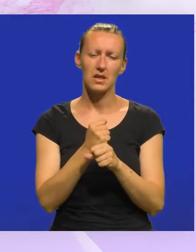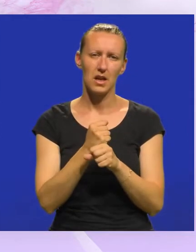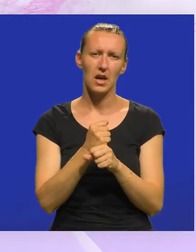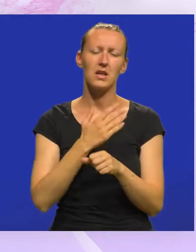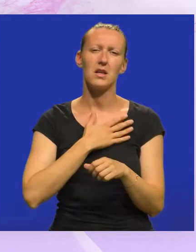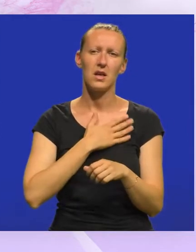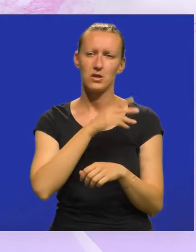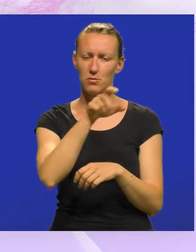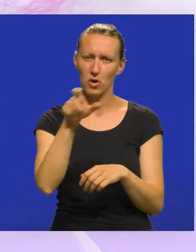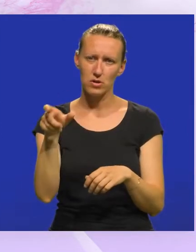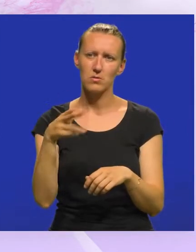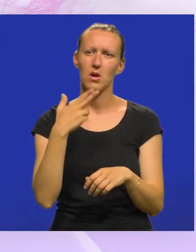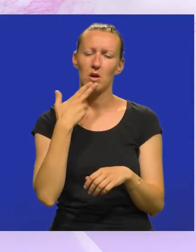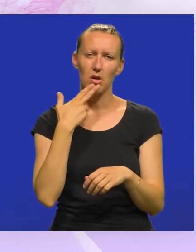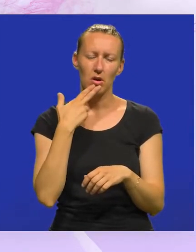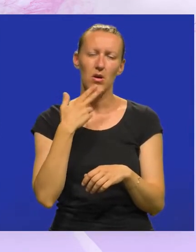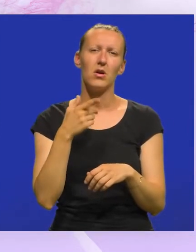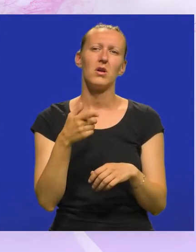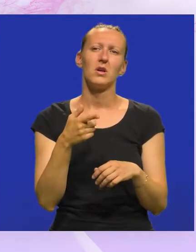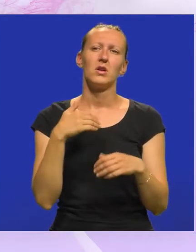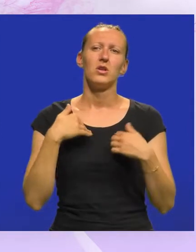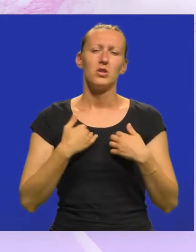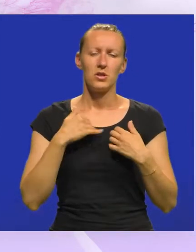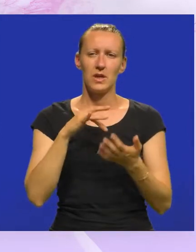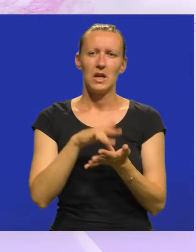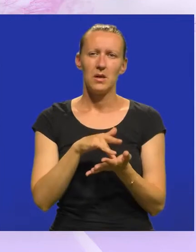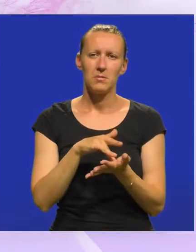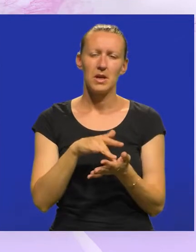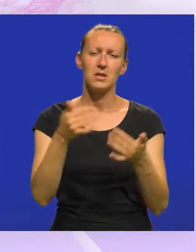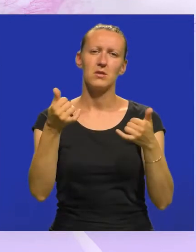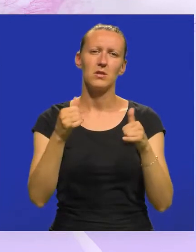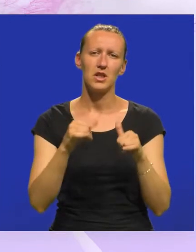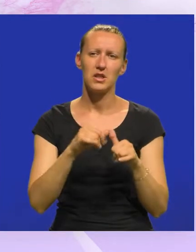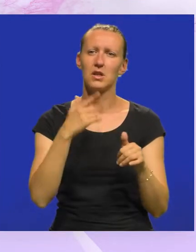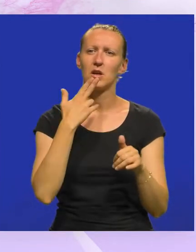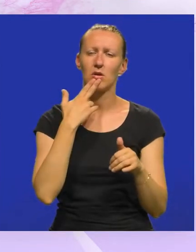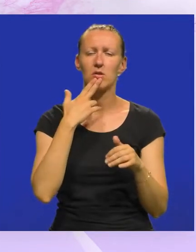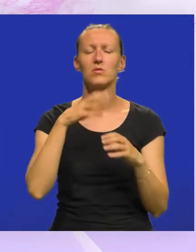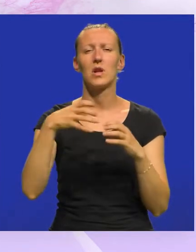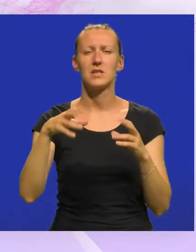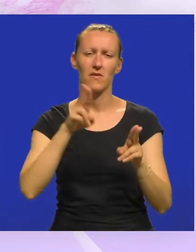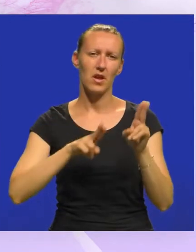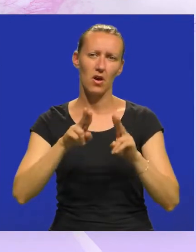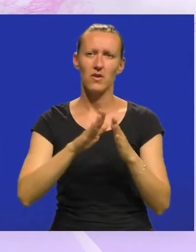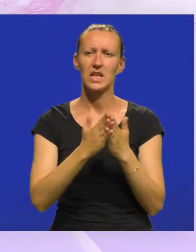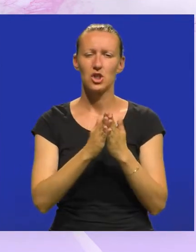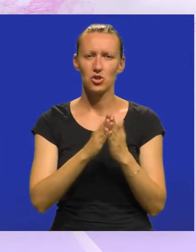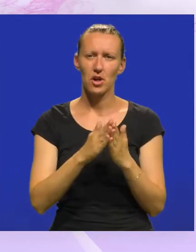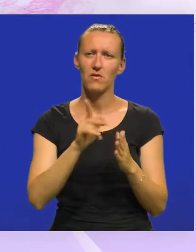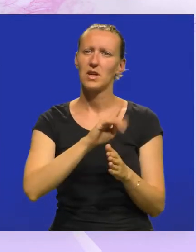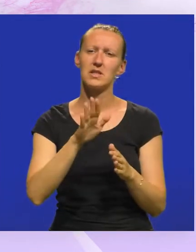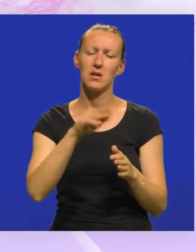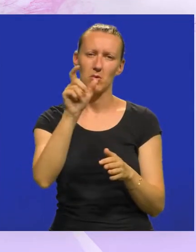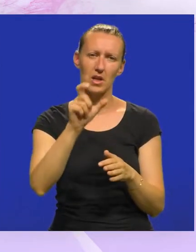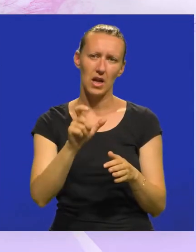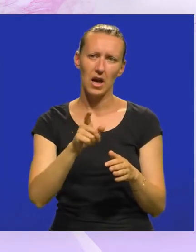našim autorima, koji žive na području Istre i koji su nastavili njegovati književnost, ne